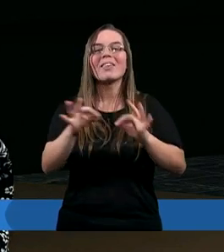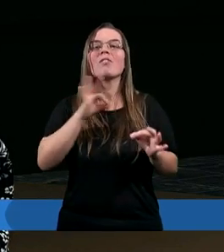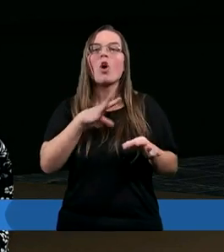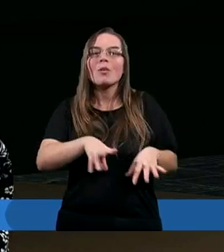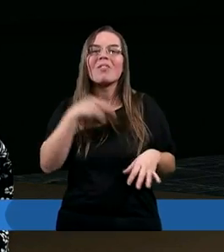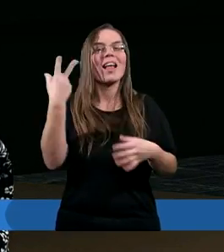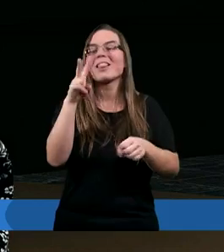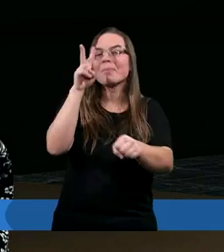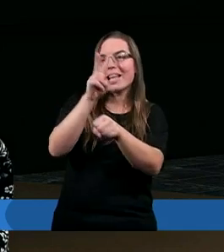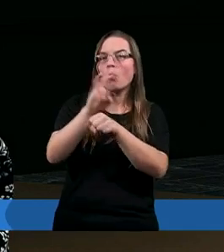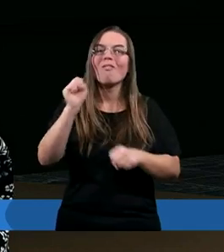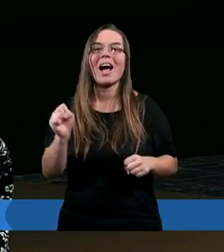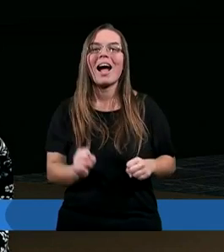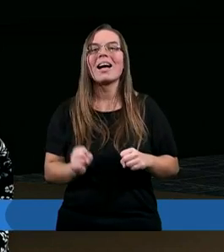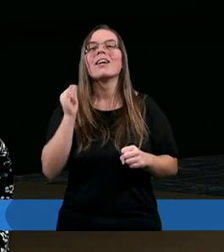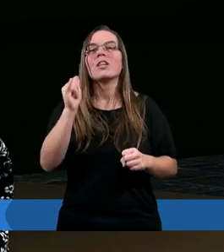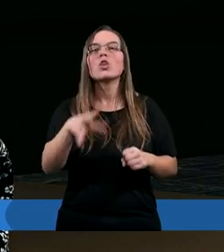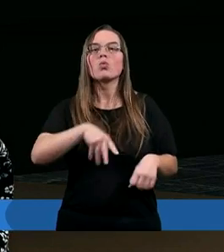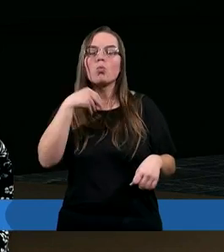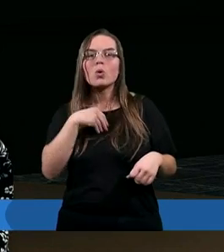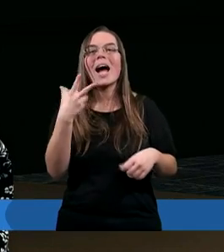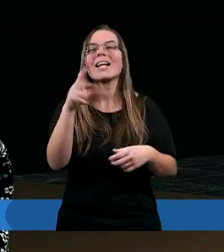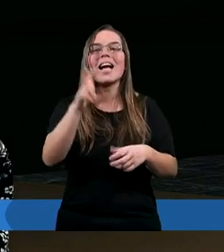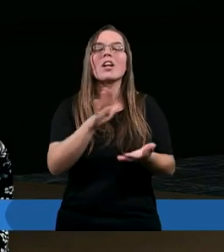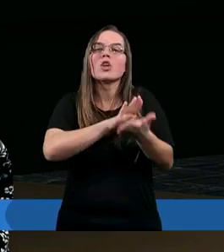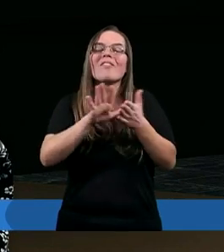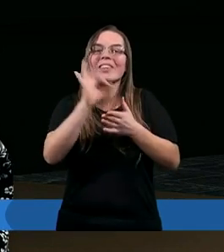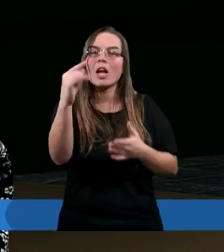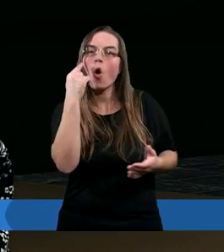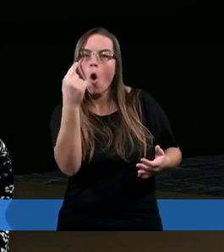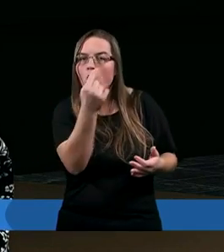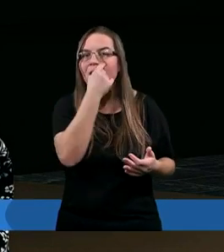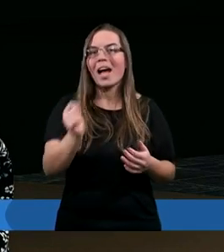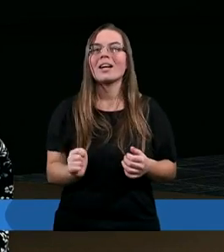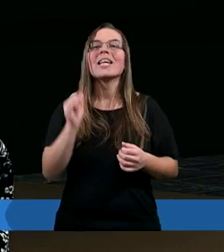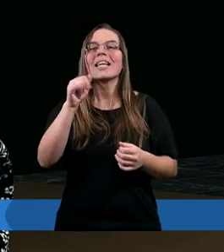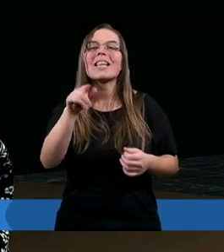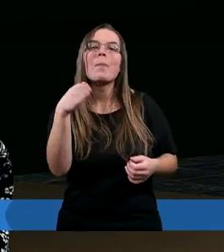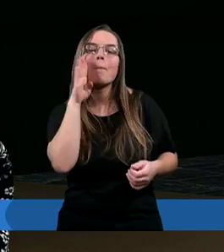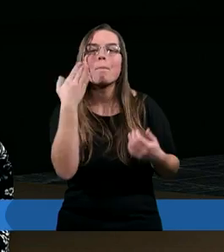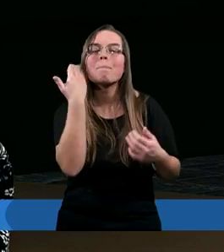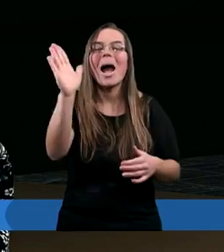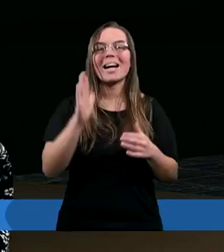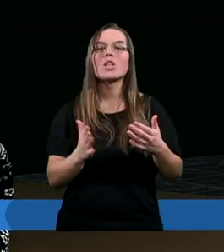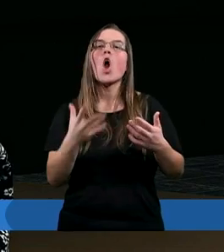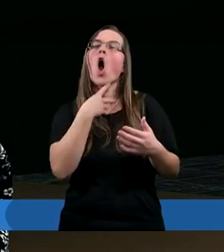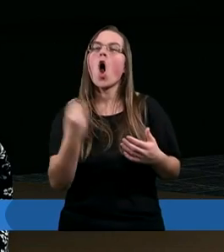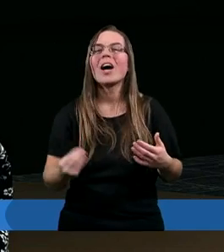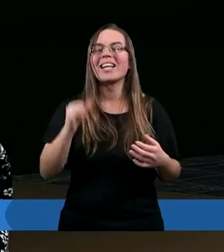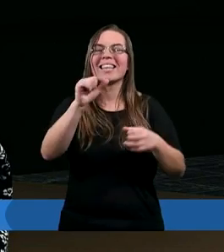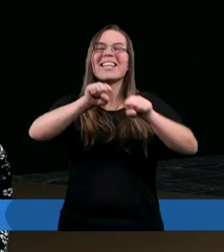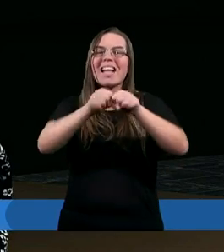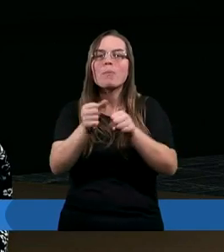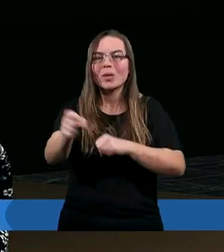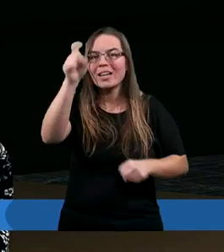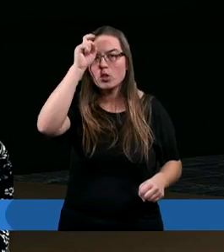świętym nie ufa i niebiosa nie są czyste w jego oczach, to tym bardziej ohydny i zepsuty